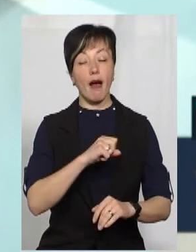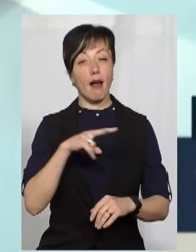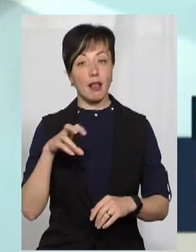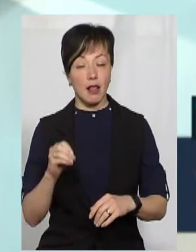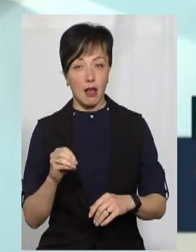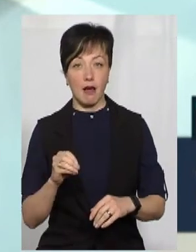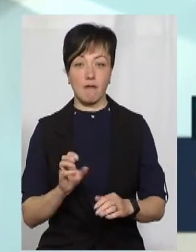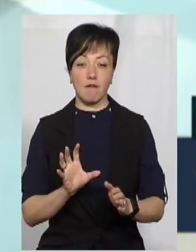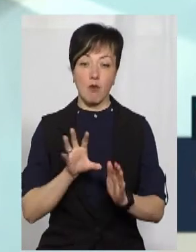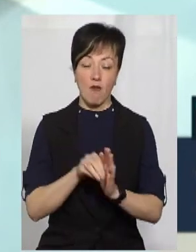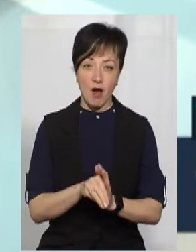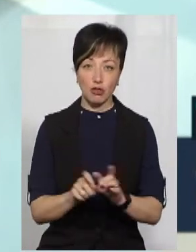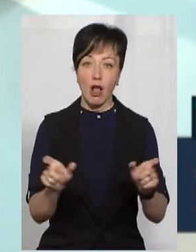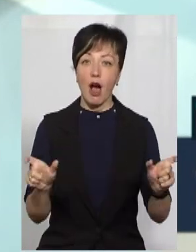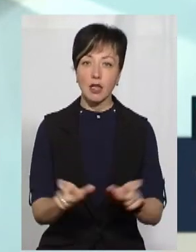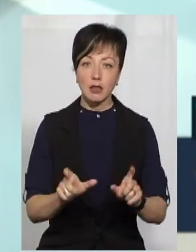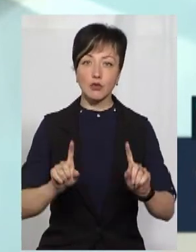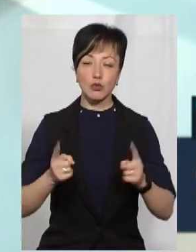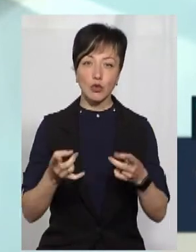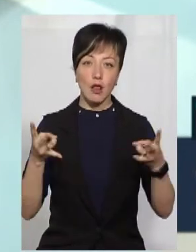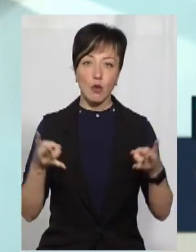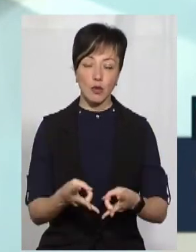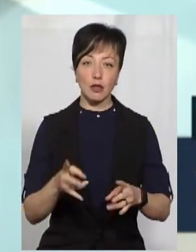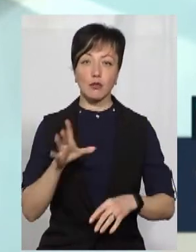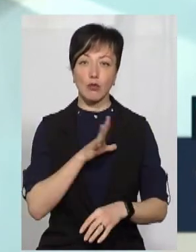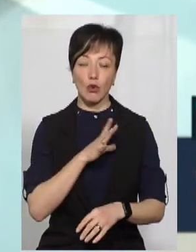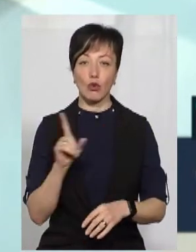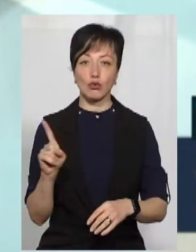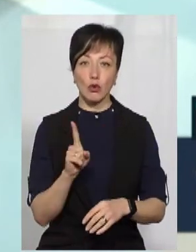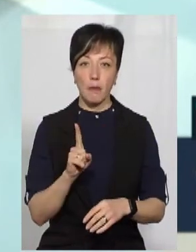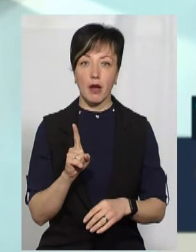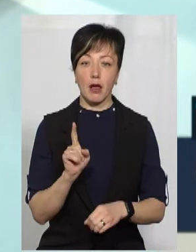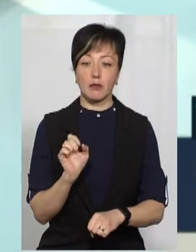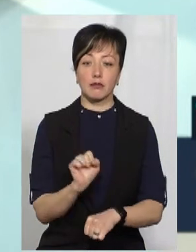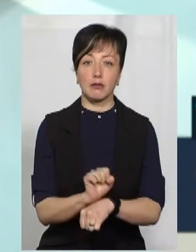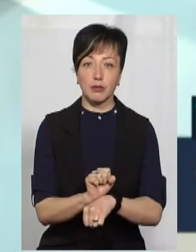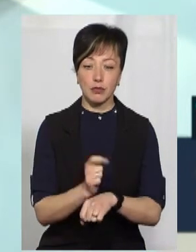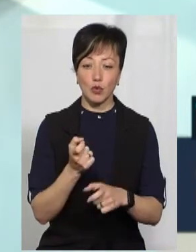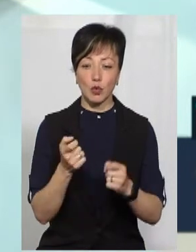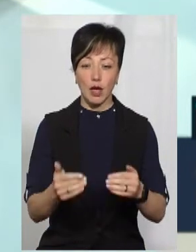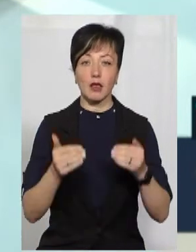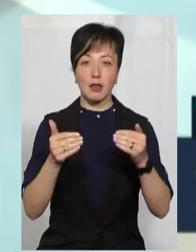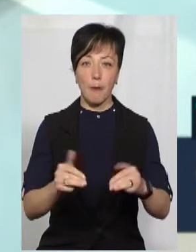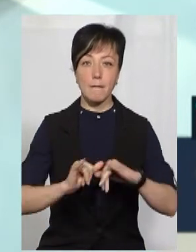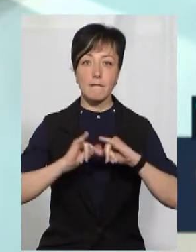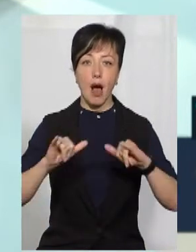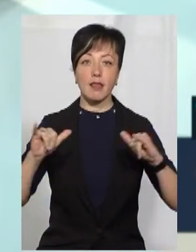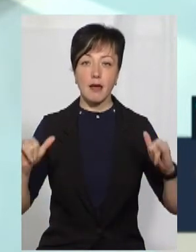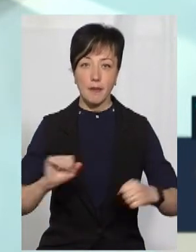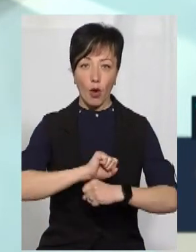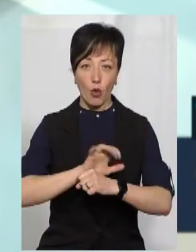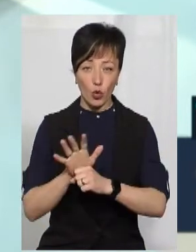впровадження карантину, яке було вкрай необхідним для того, щоб приборкати хоча б на певному етапі пандемію